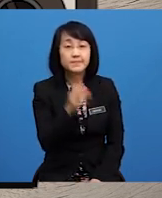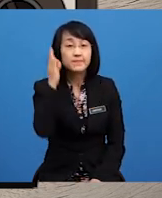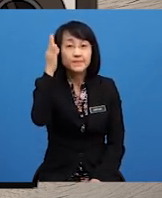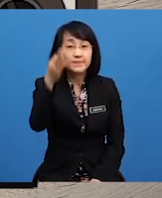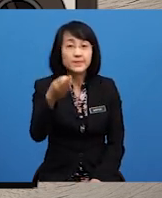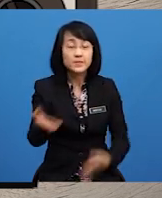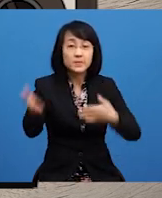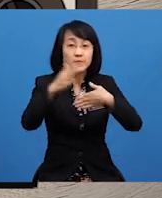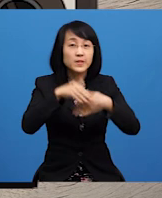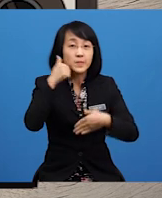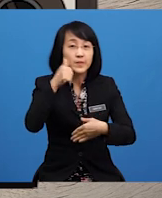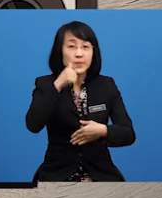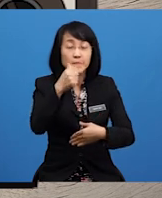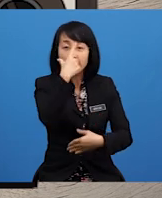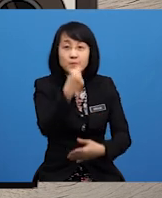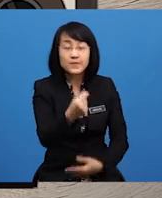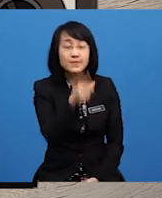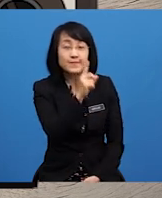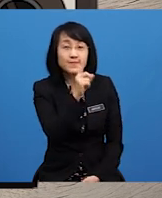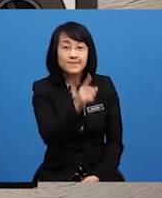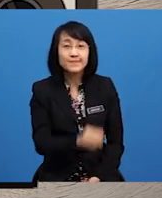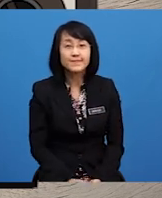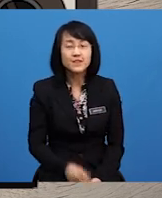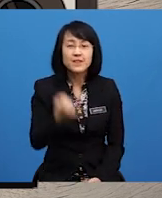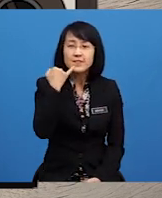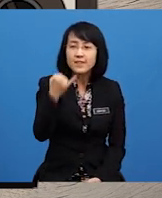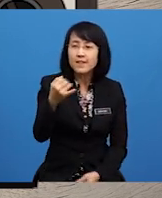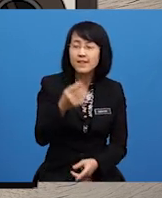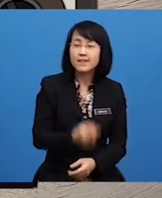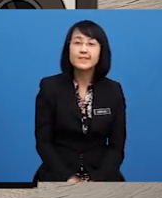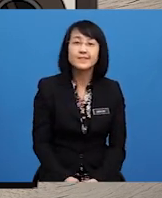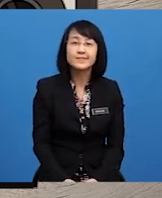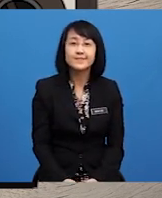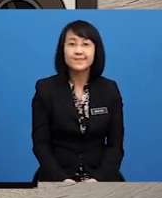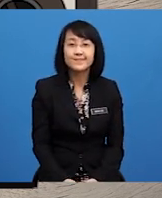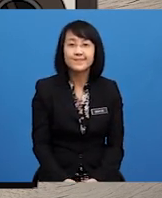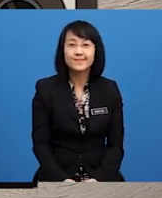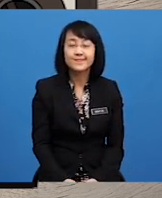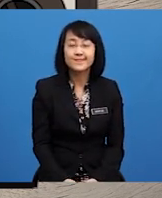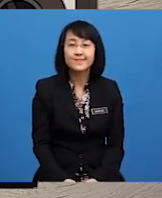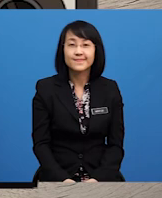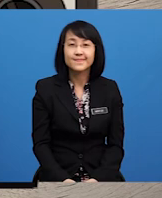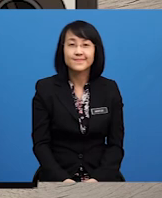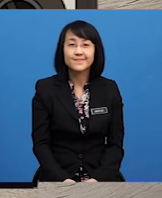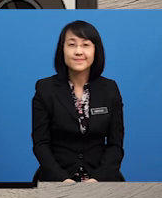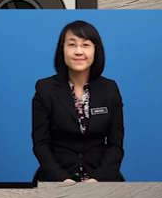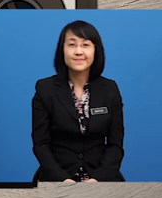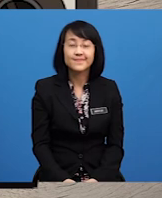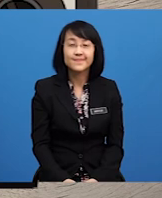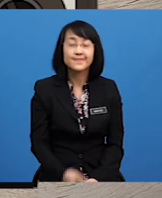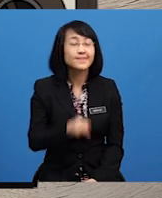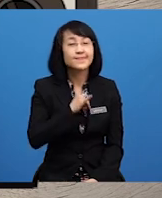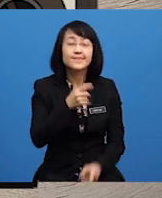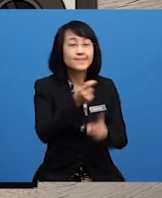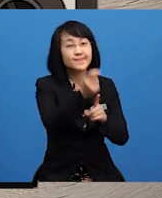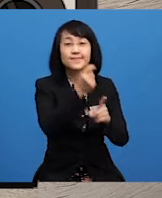putih Baru padan Muka engkau Pausu ni Tak baik Cakap macam tu Macam Mendoakan Pula Pak